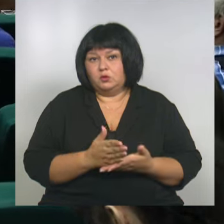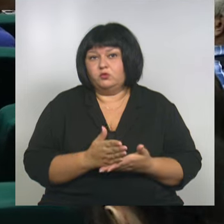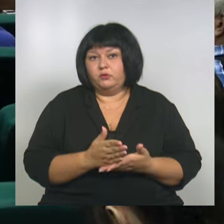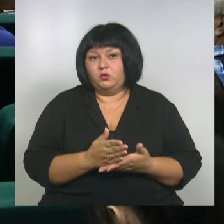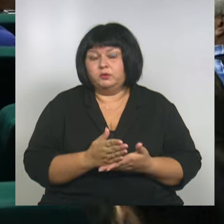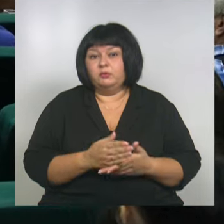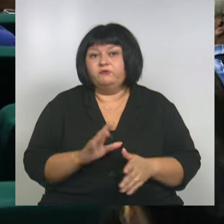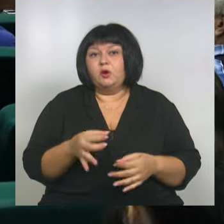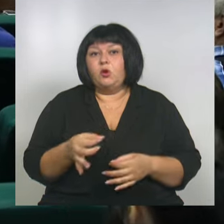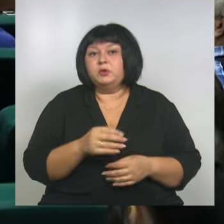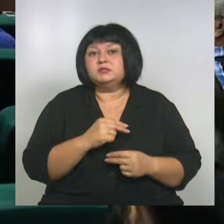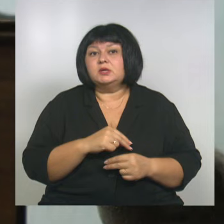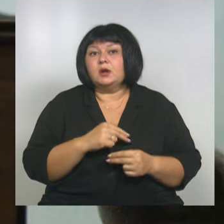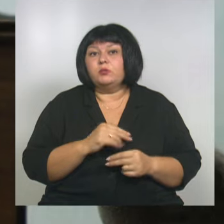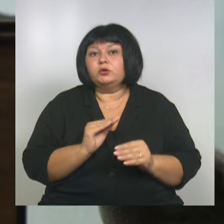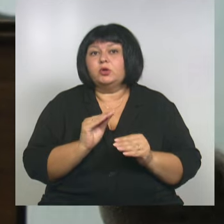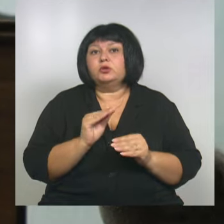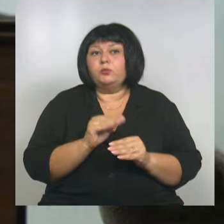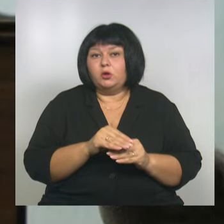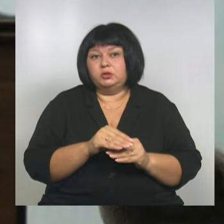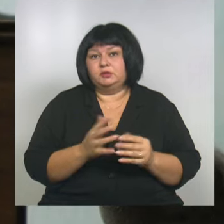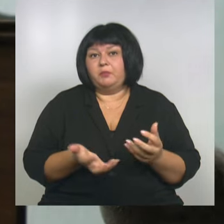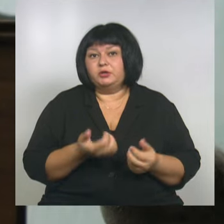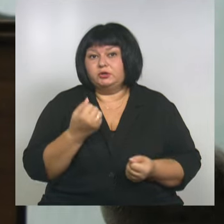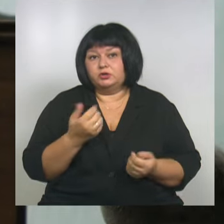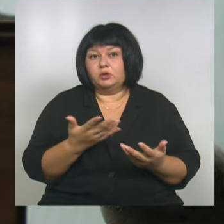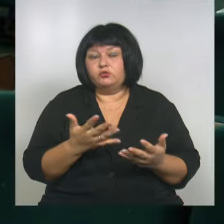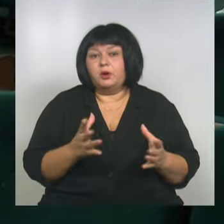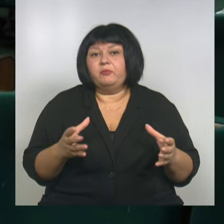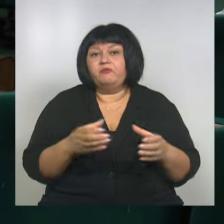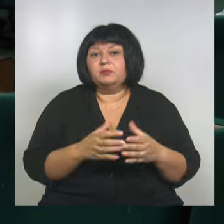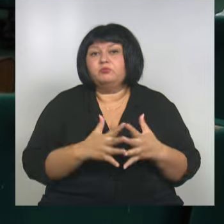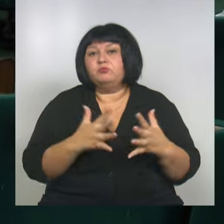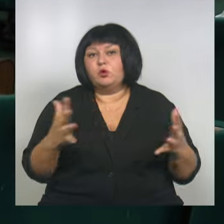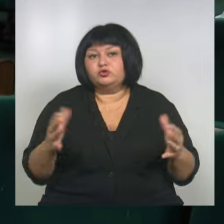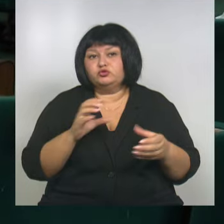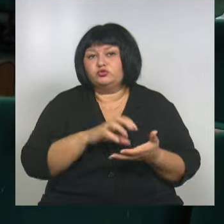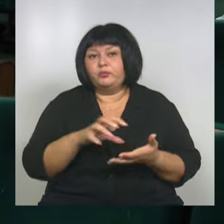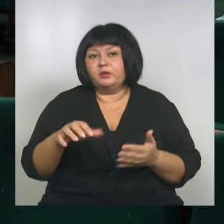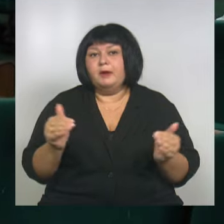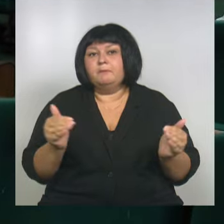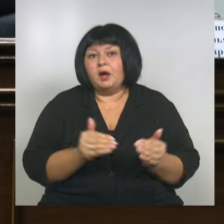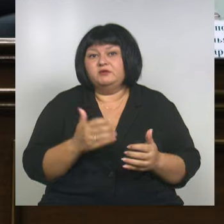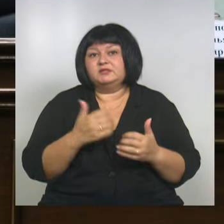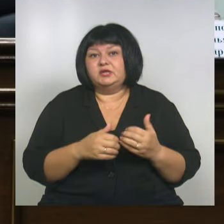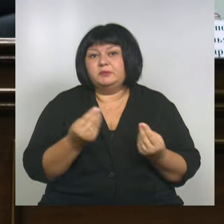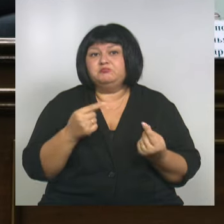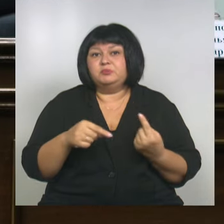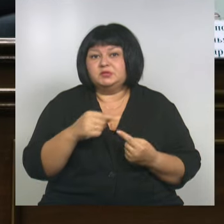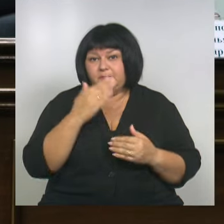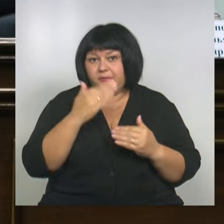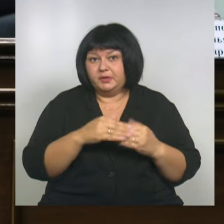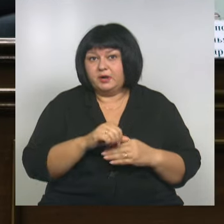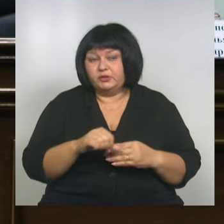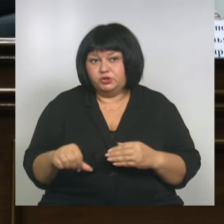В области работают над дополнительными мерами поддержки, которые охватят как можно больше субъектов малого и среднего бизнеса приграничья.